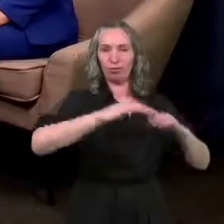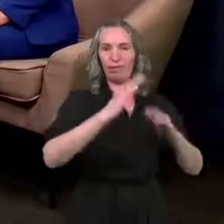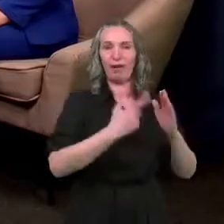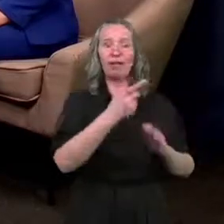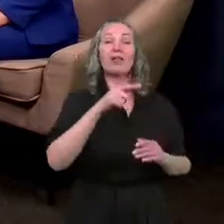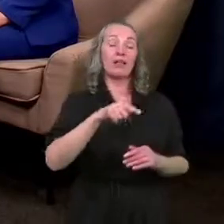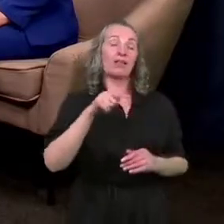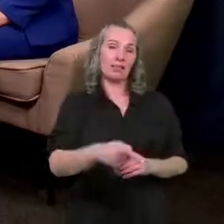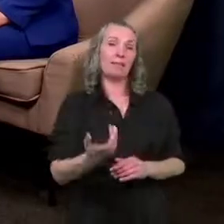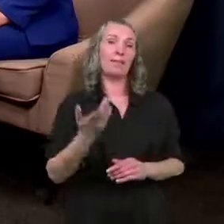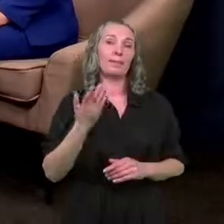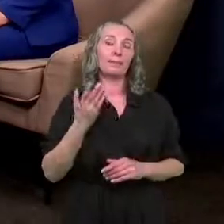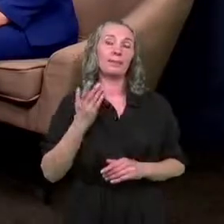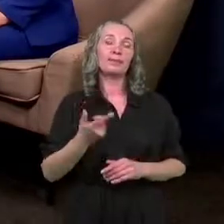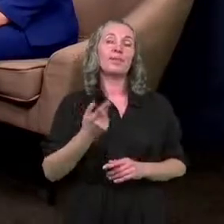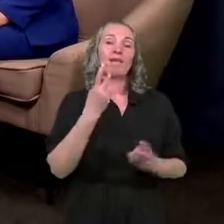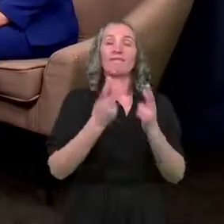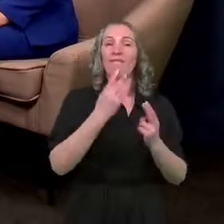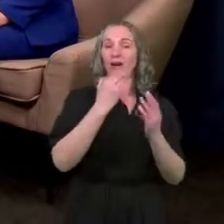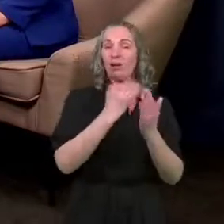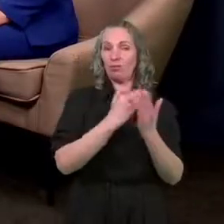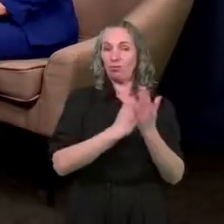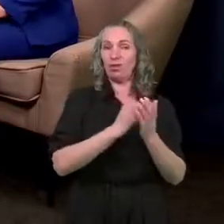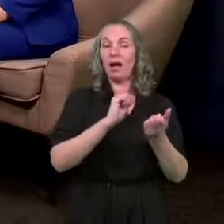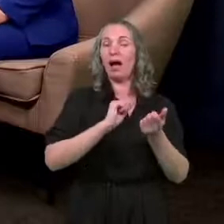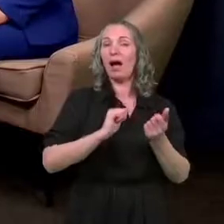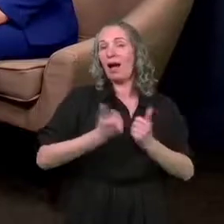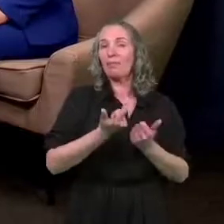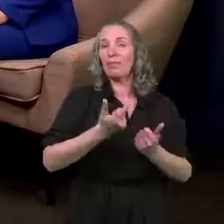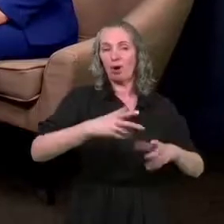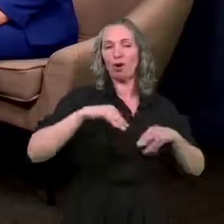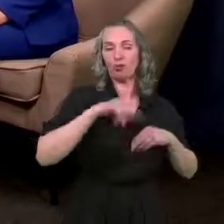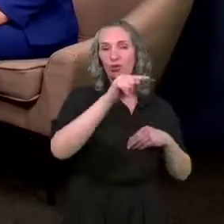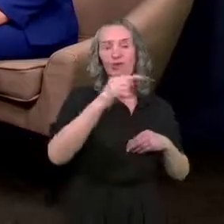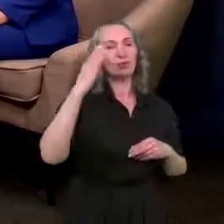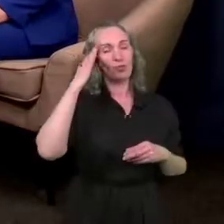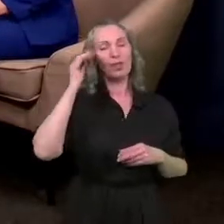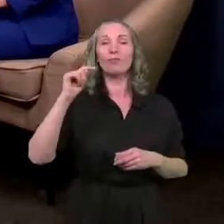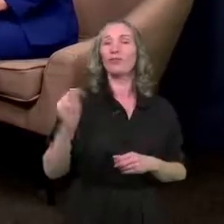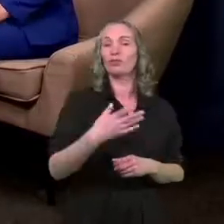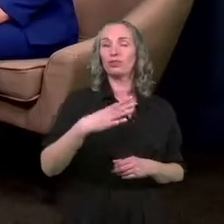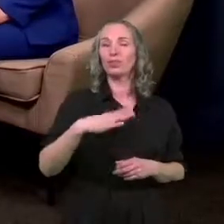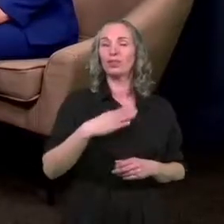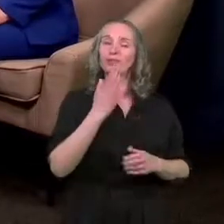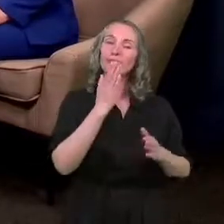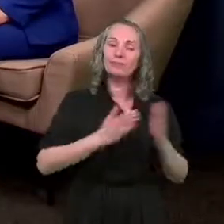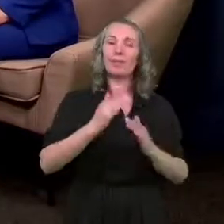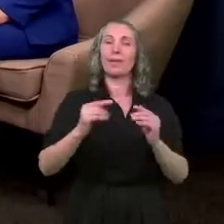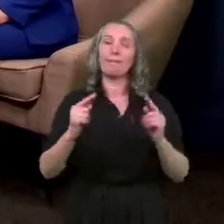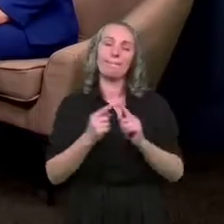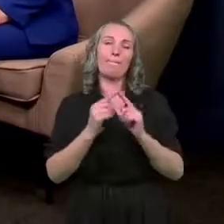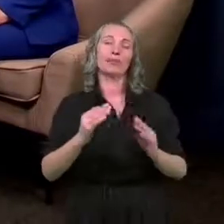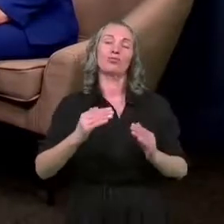W związku z tym kryteria, aby tam otrzymać mieszkanie, muszą być dostosowane